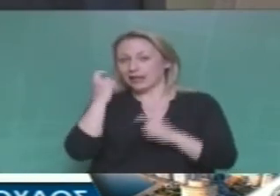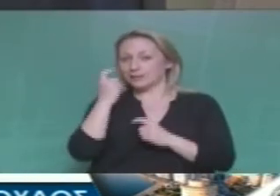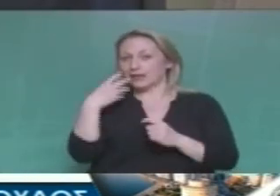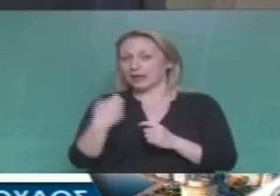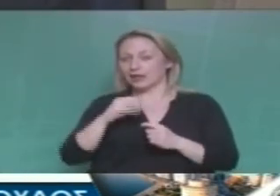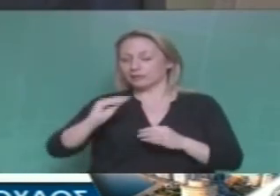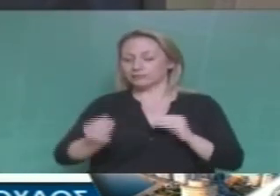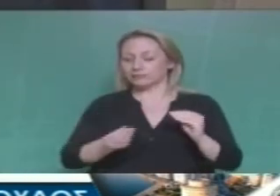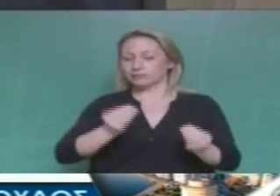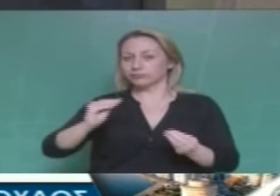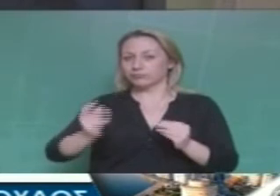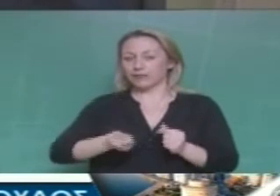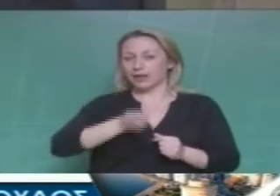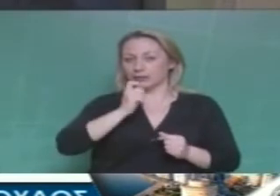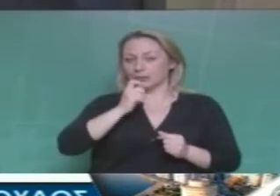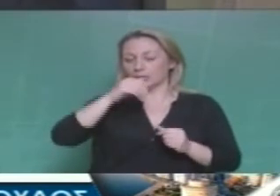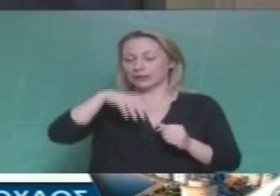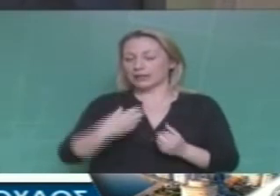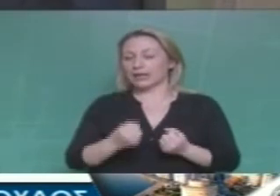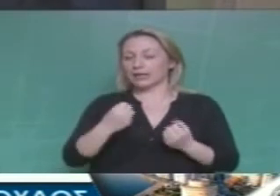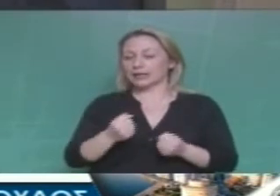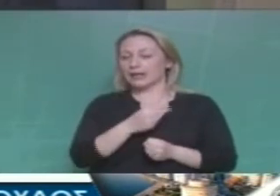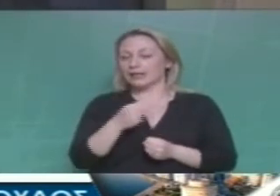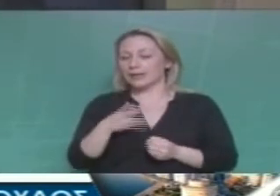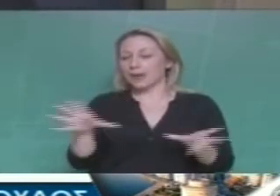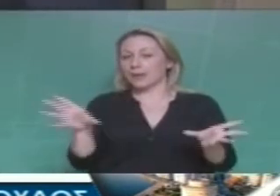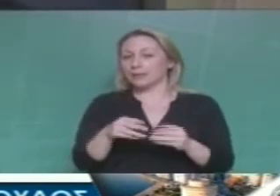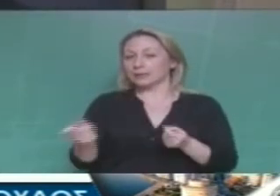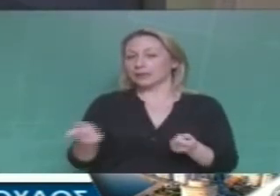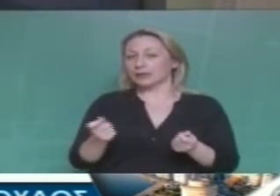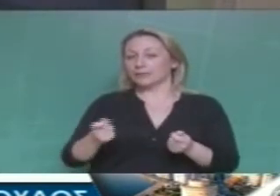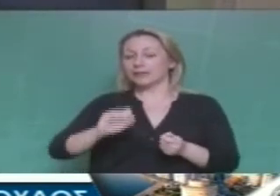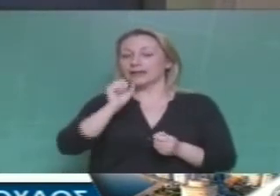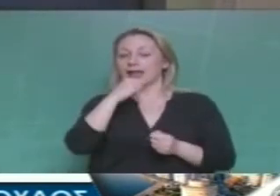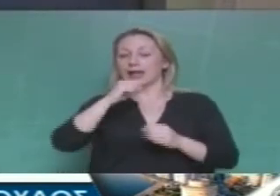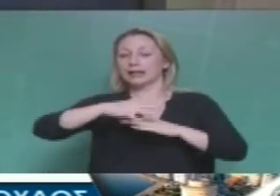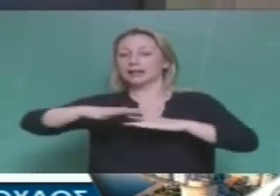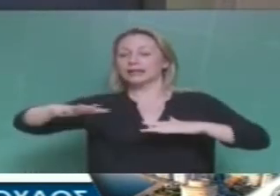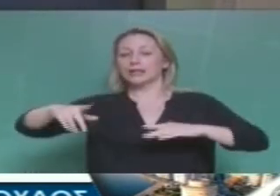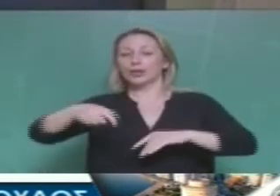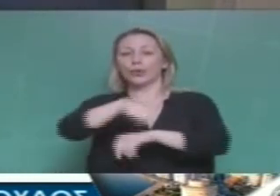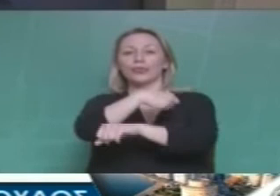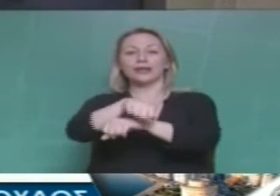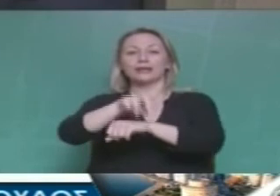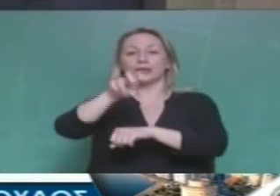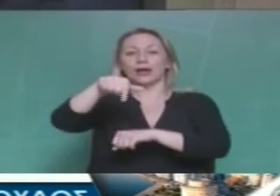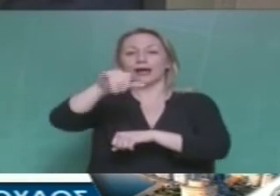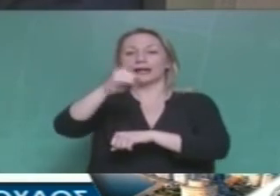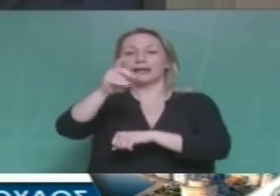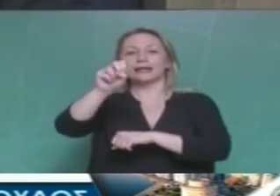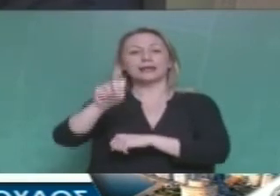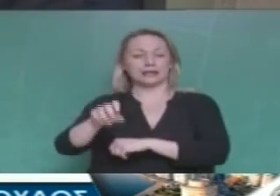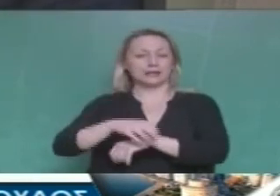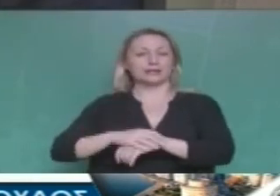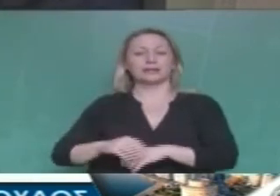όλου του πολιτικού φάσματος για συνδιαχείριση και μοίρασμα του Αιγαίου στο δικαστήριο της Χάγης τα